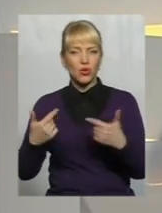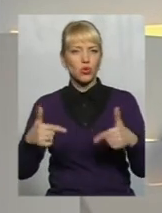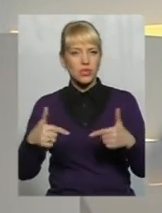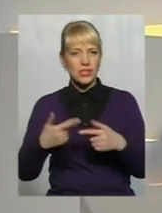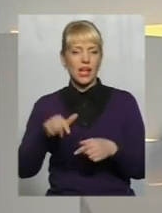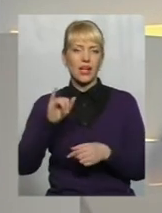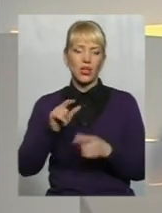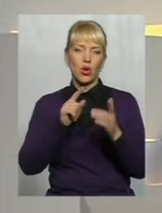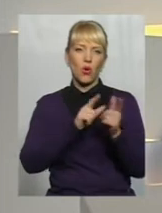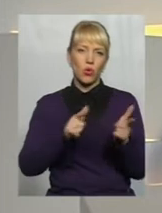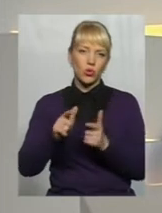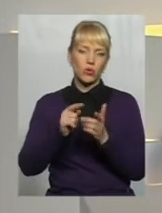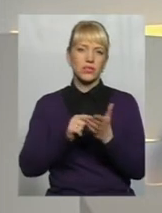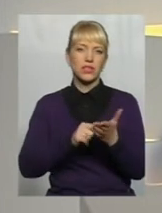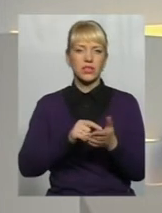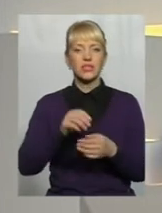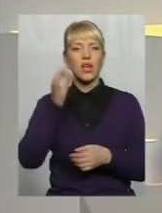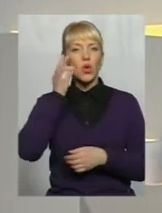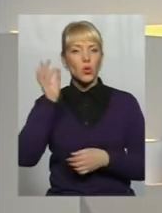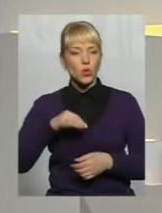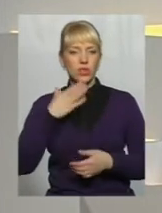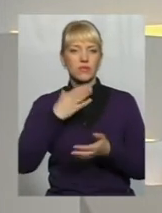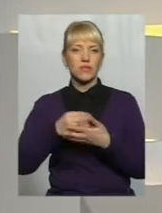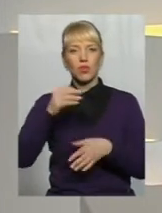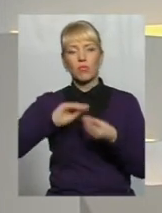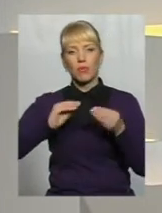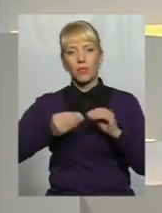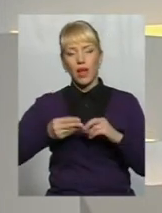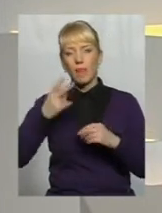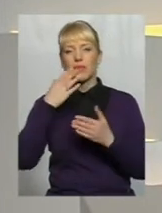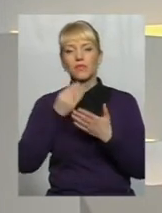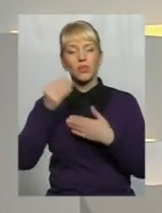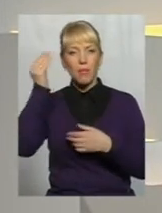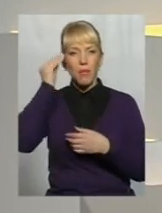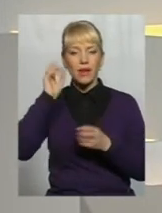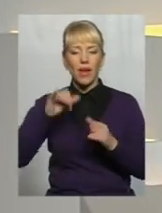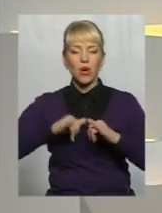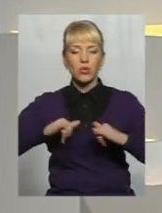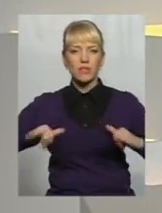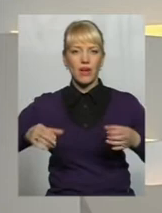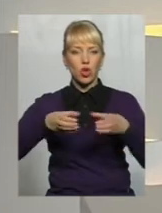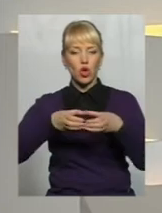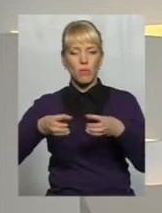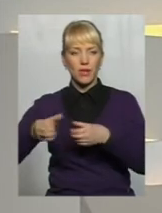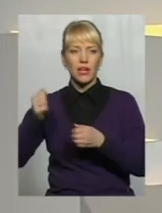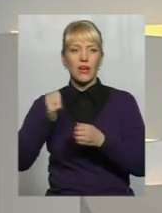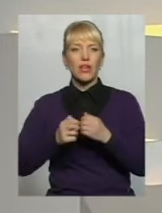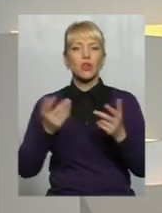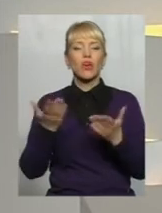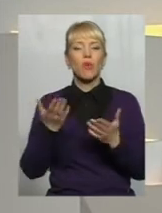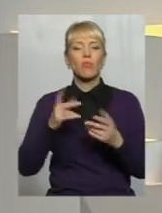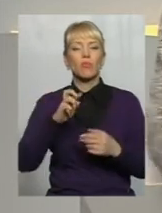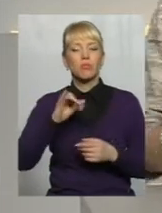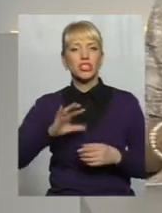ділитися досвідом, своїми проблемами, своїм баченням Як має розвиватися громада, аби кожному в жилося комфортно